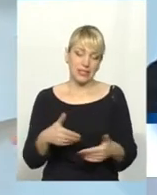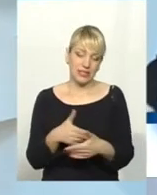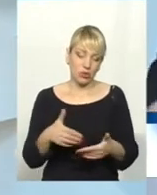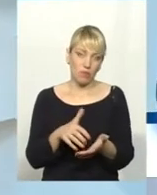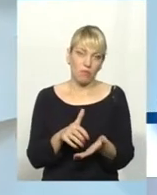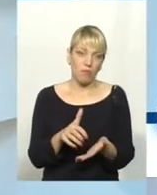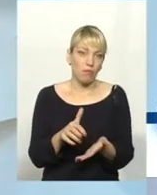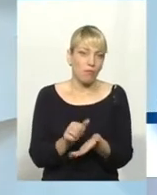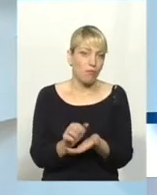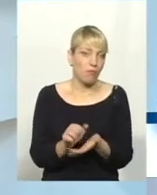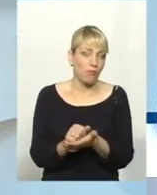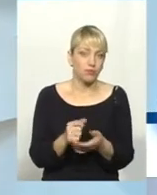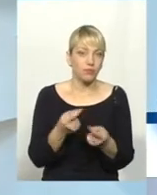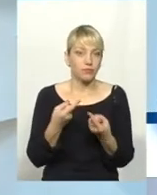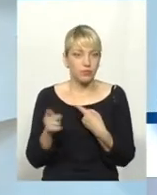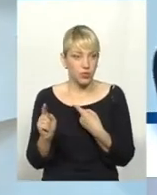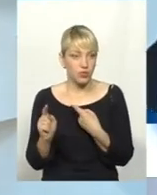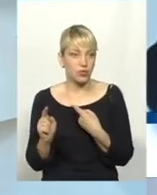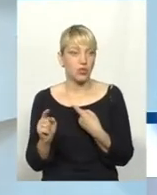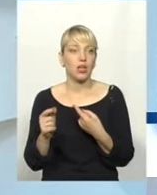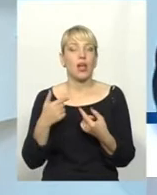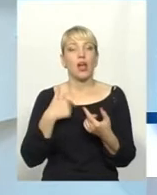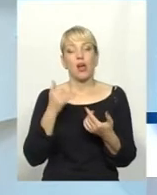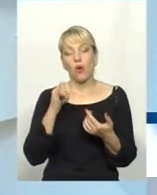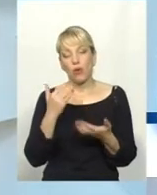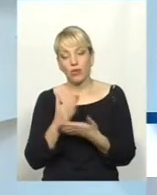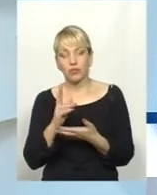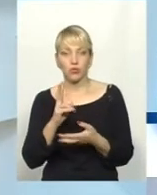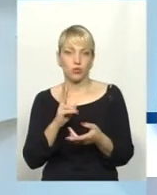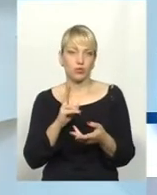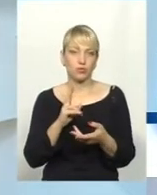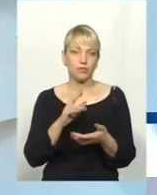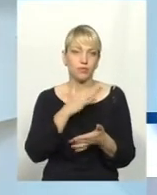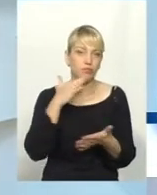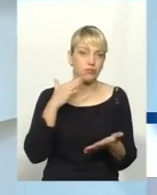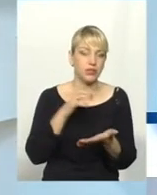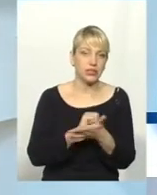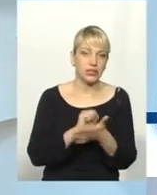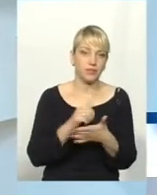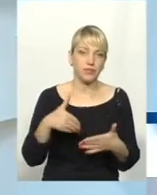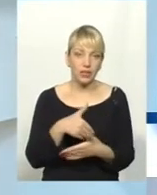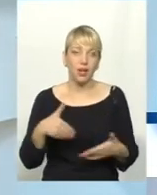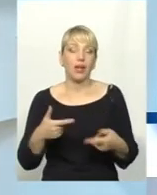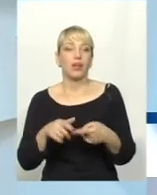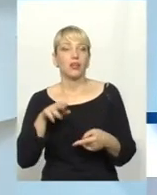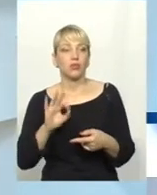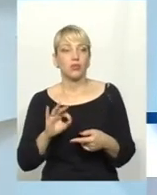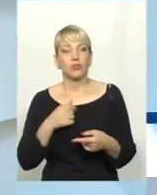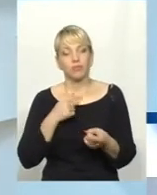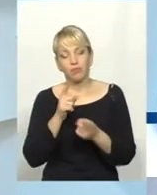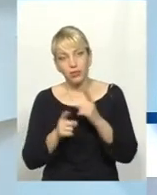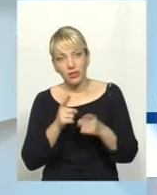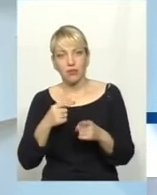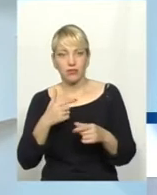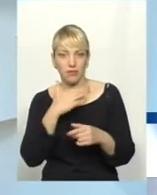теж в нас динамічно змінюється і змінилась за останні декілька десятиліть,